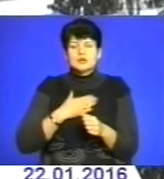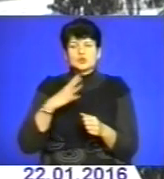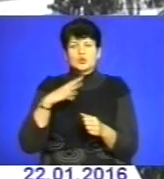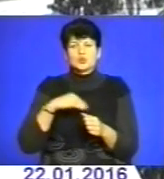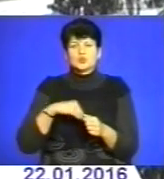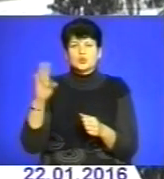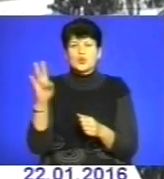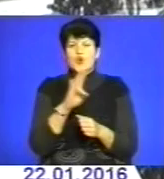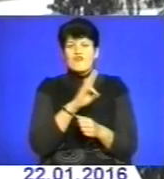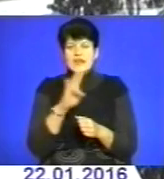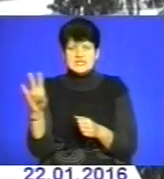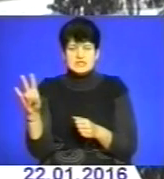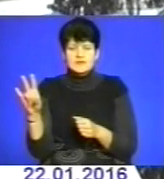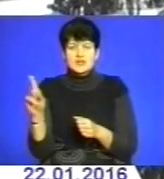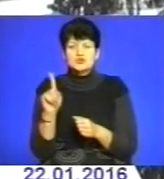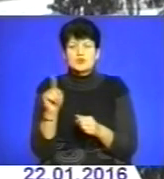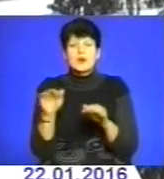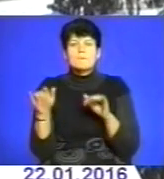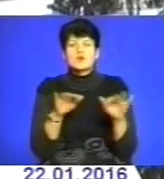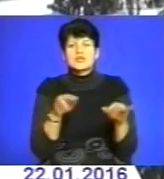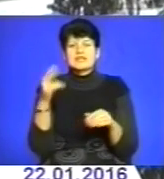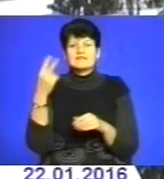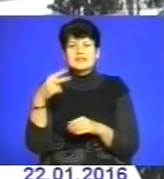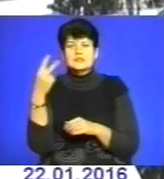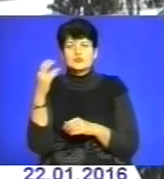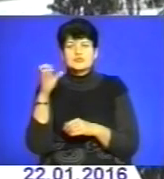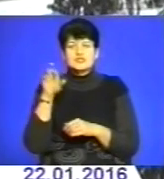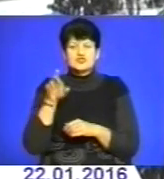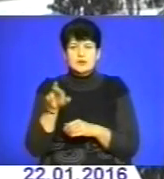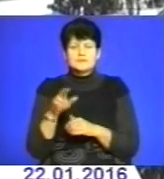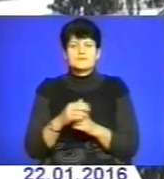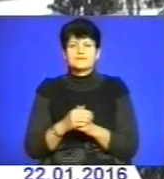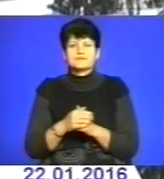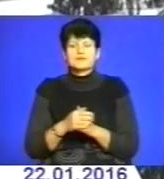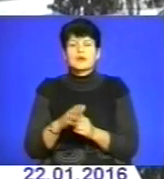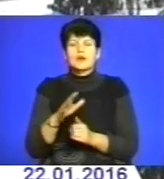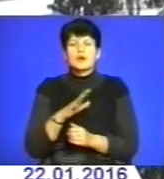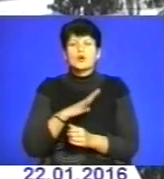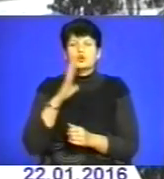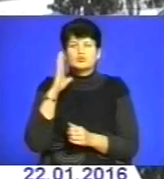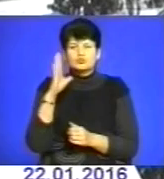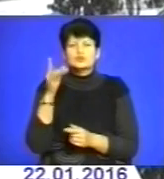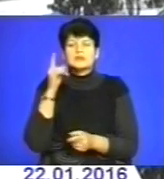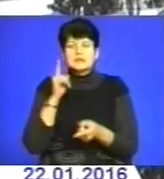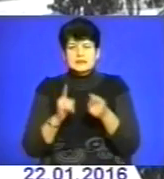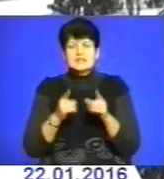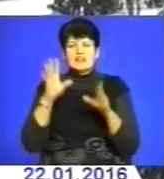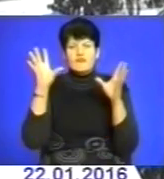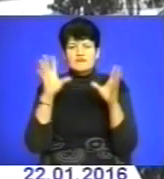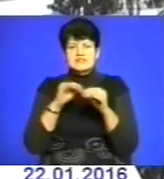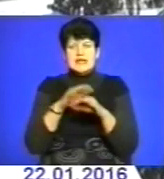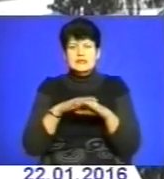щоби подія 22 січня стала справді всенародною